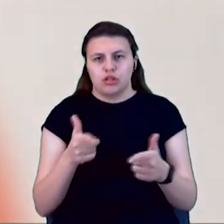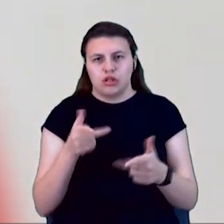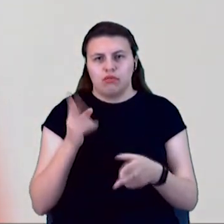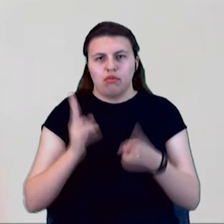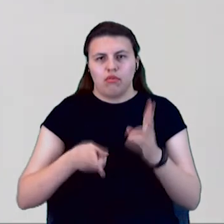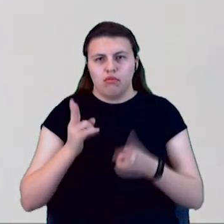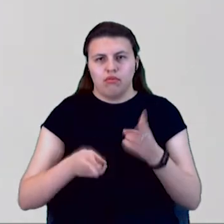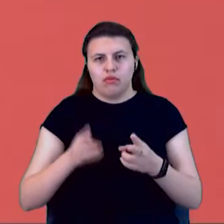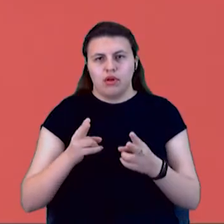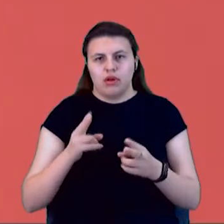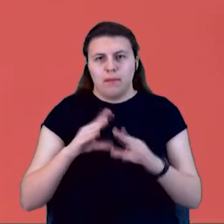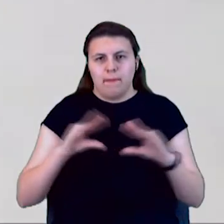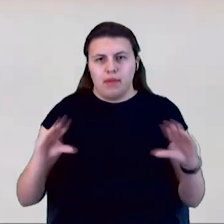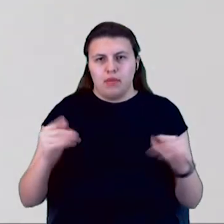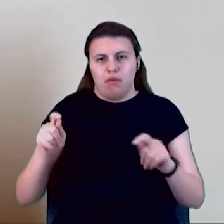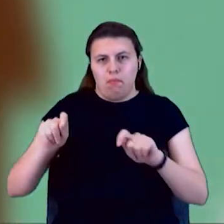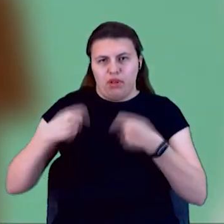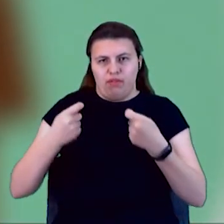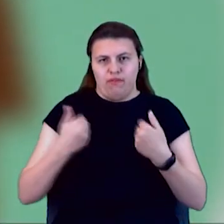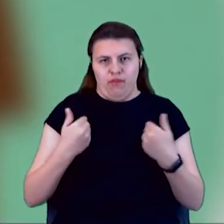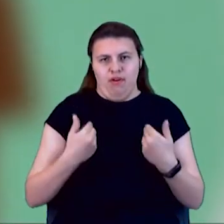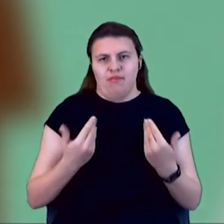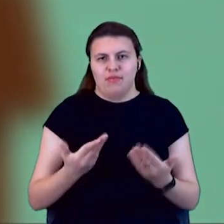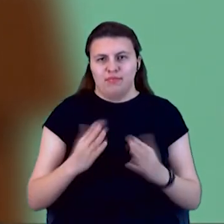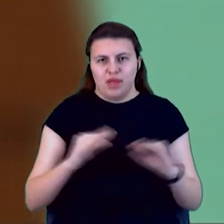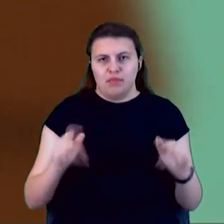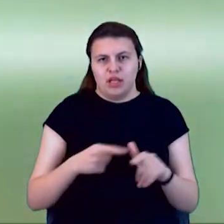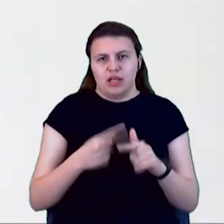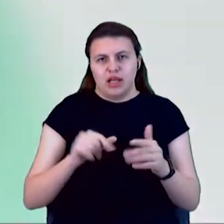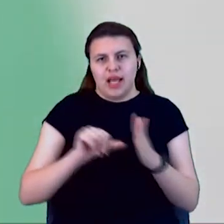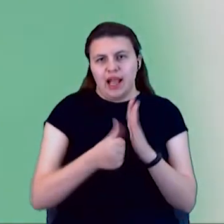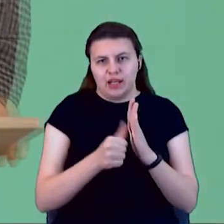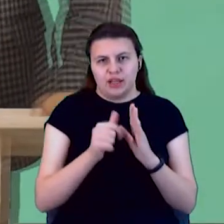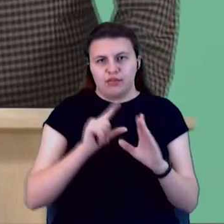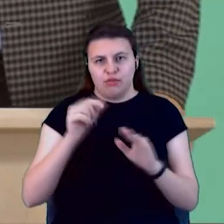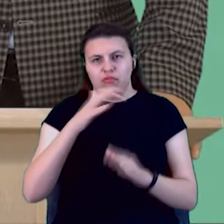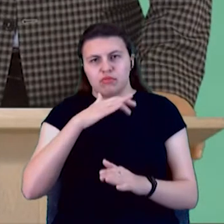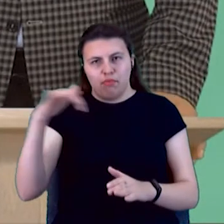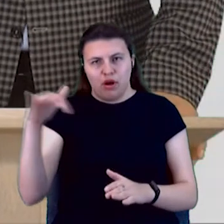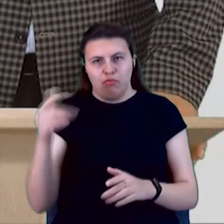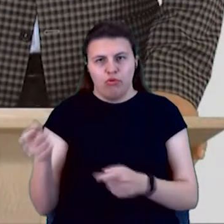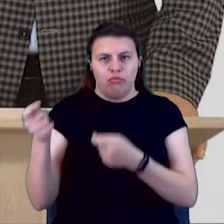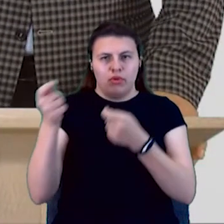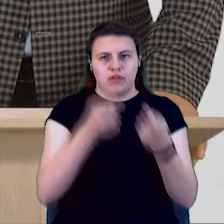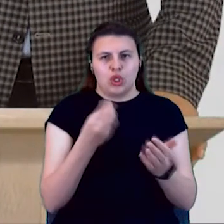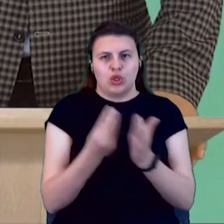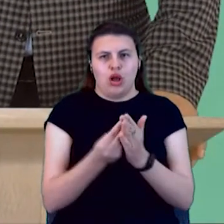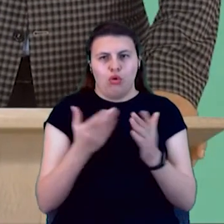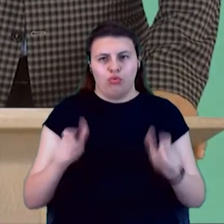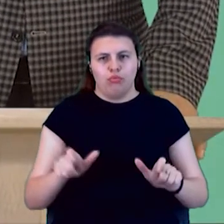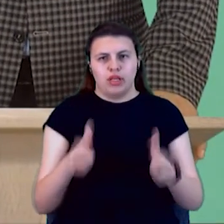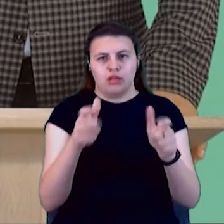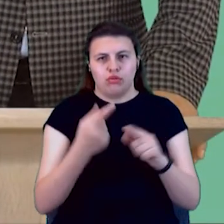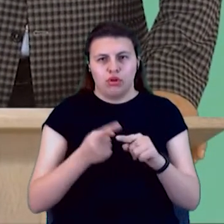продавали її нам. Либо експортували глину, і потім вони завозили до нас дорогу плитку, який ми